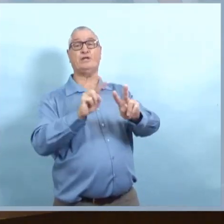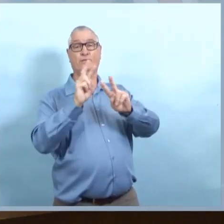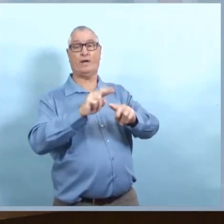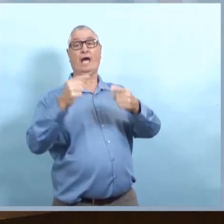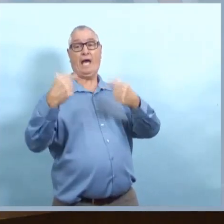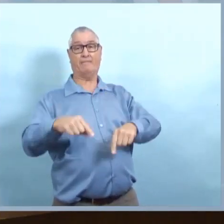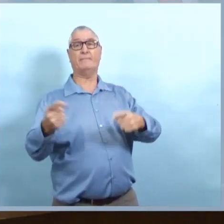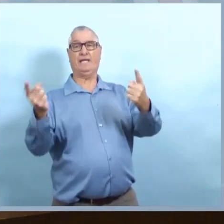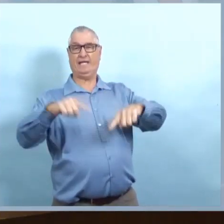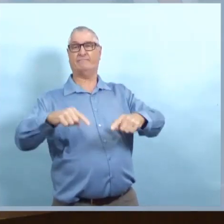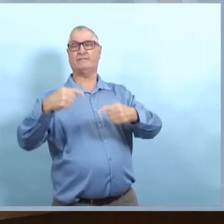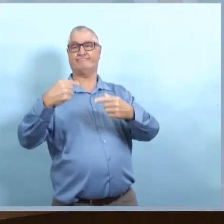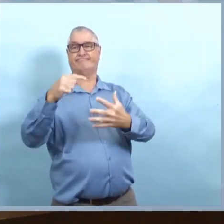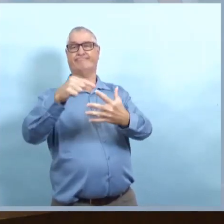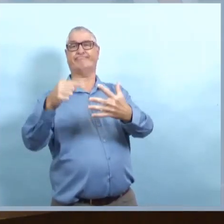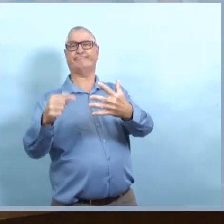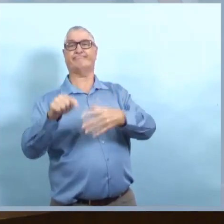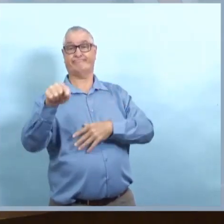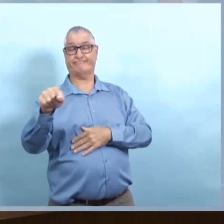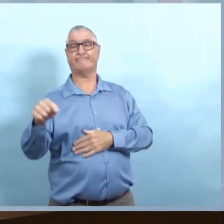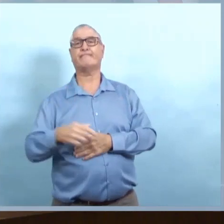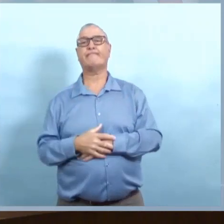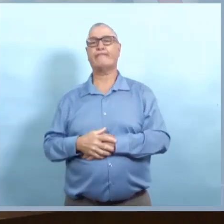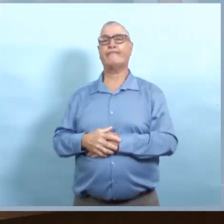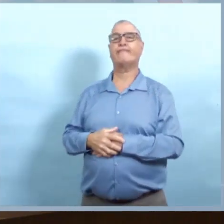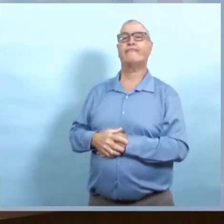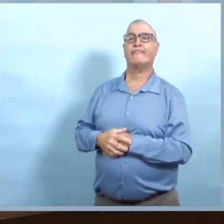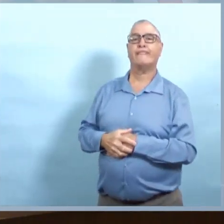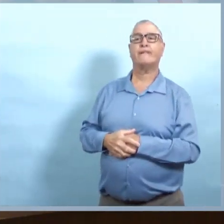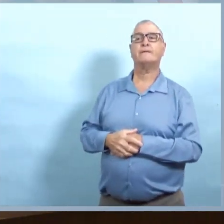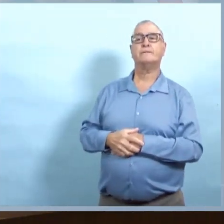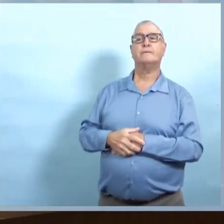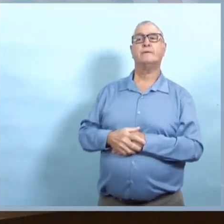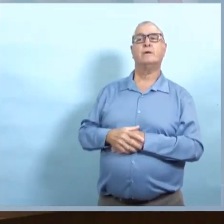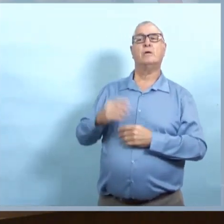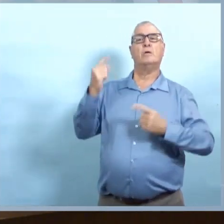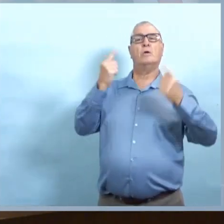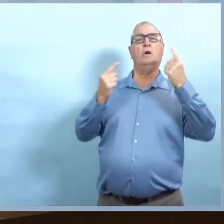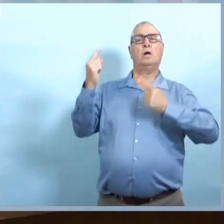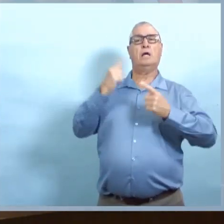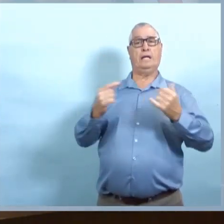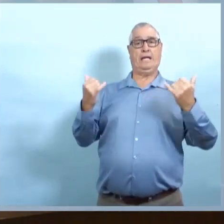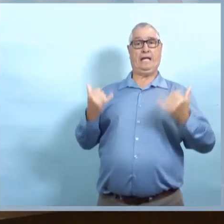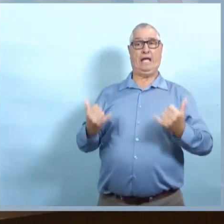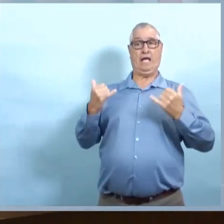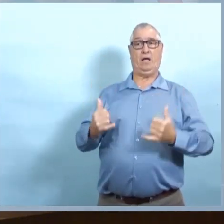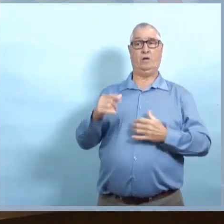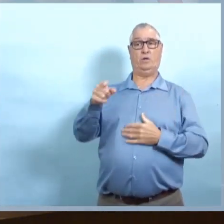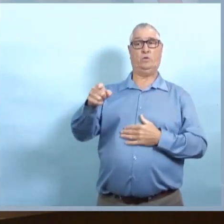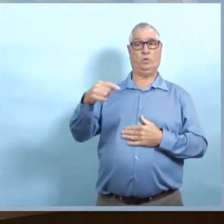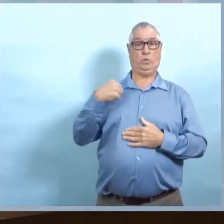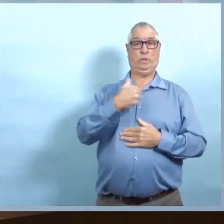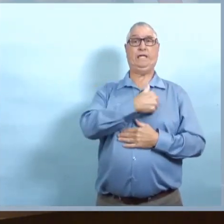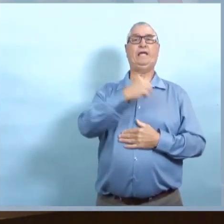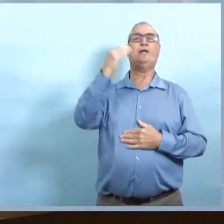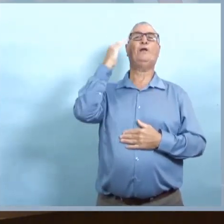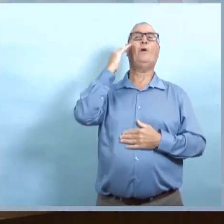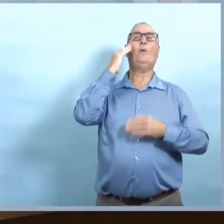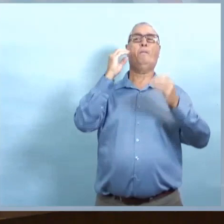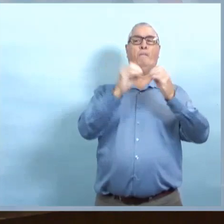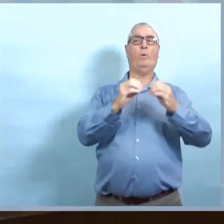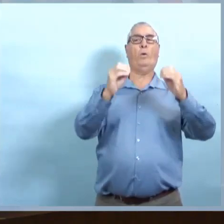funéraire, mais est-ce qu'il y a d'autres funérailles plus récentes? Nous en avons, oui, qui sont liées à des funérailles.